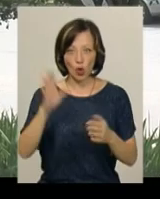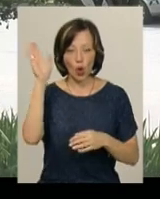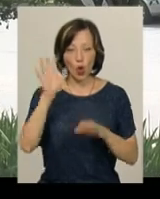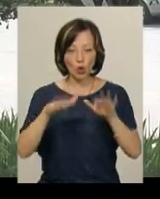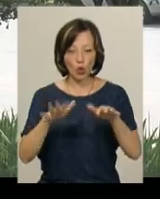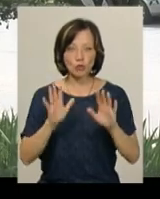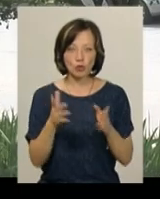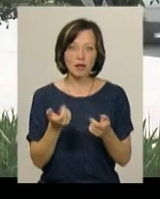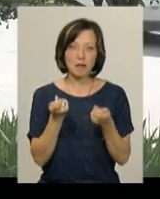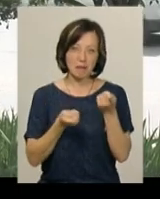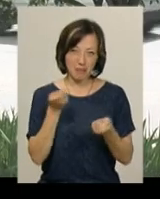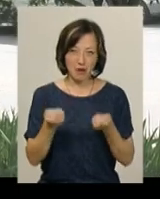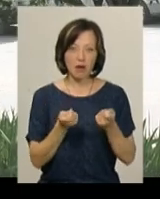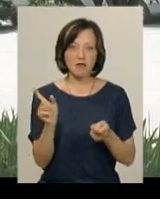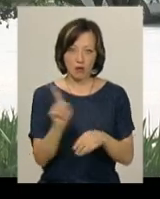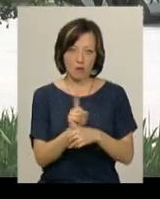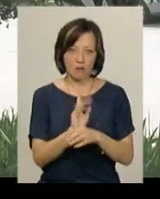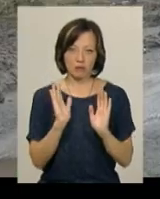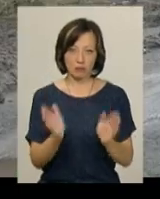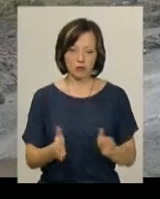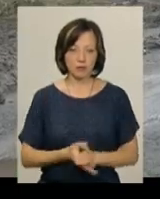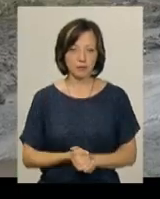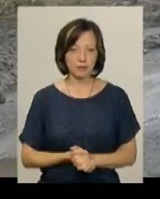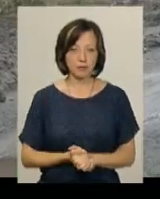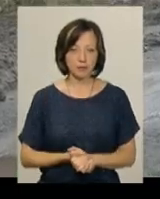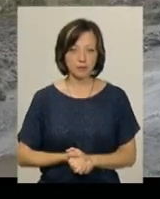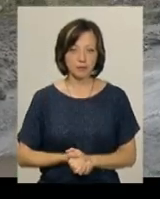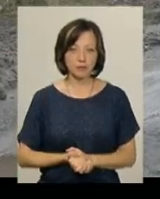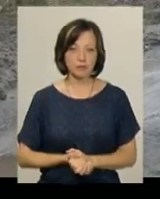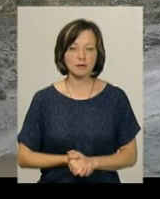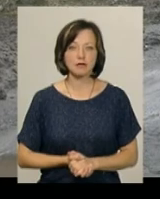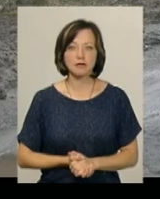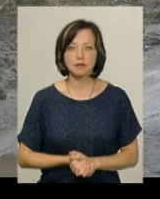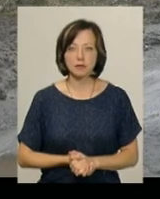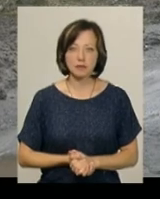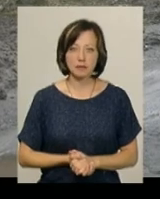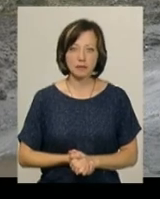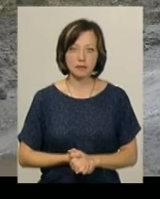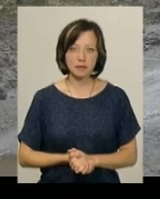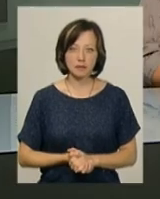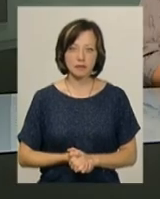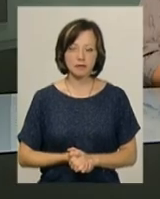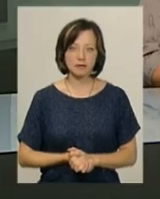буде не аномальний, воно має бути все в порядку. Ірина Аріон, Віктор Кривий, новини Поділля, Центр.